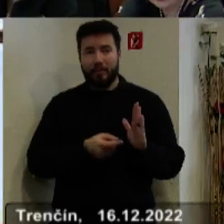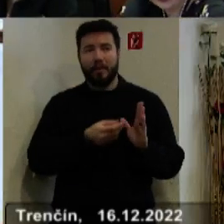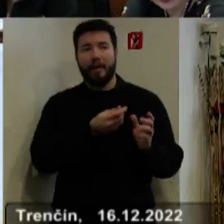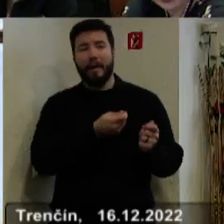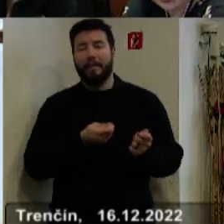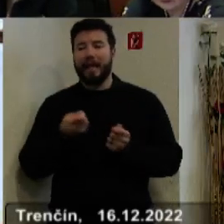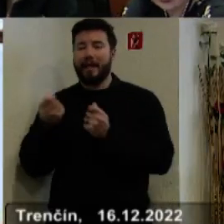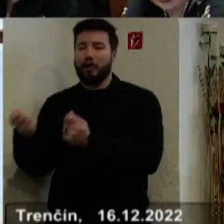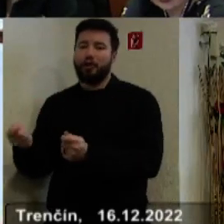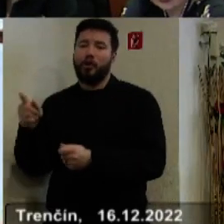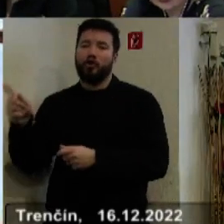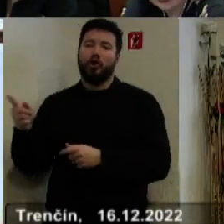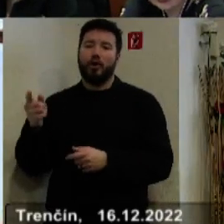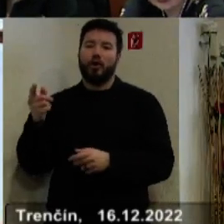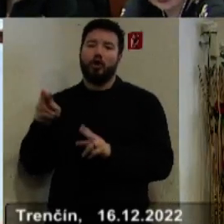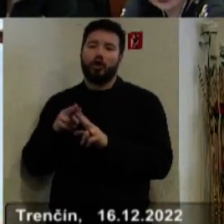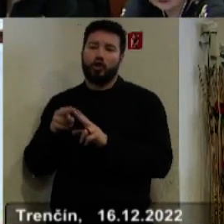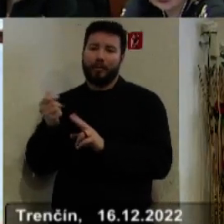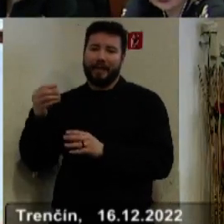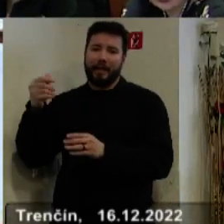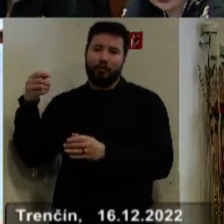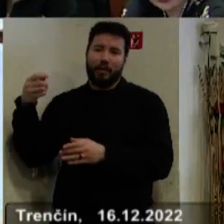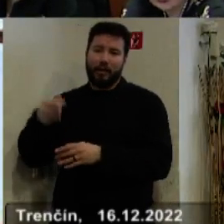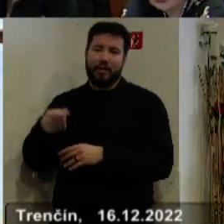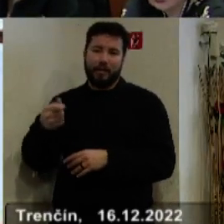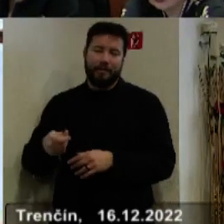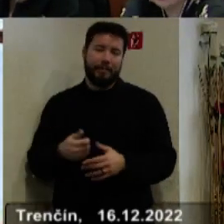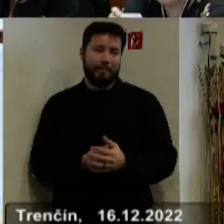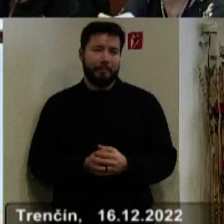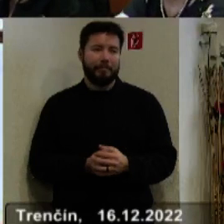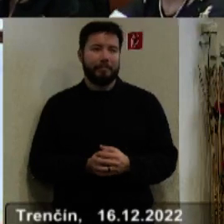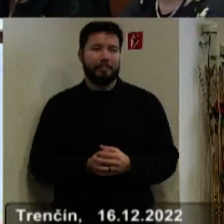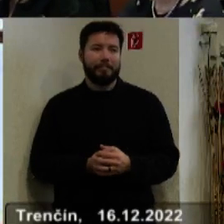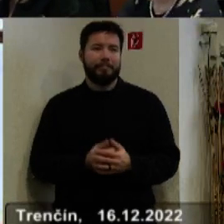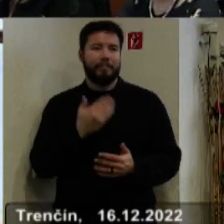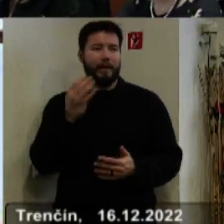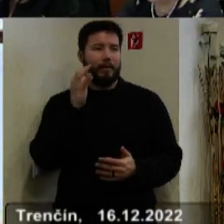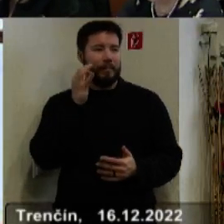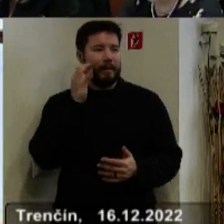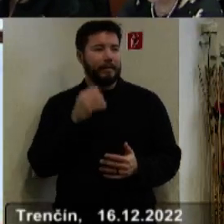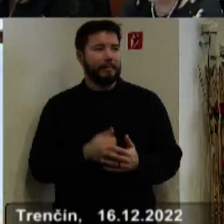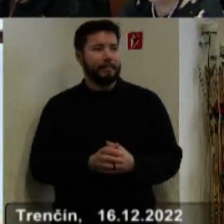prenáša na peňaženku zákonného zástupcu rodiča. Ďakujem pekne.